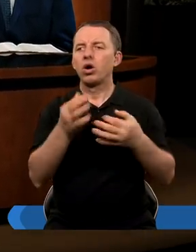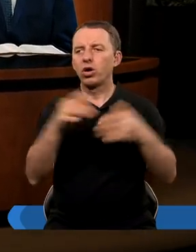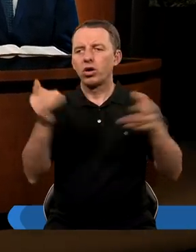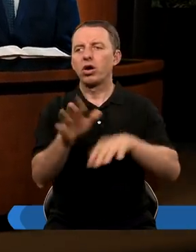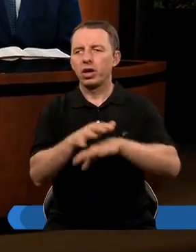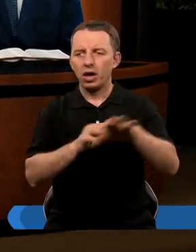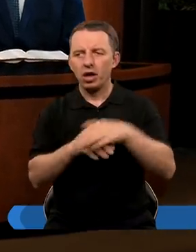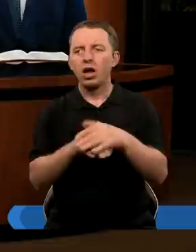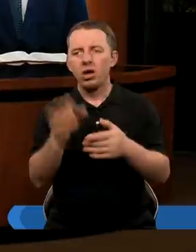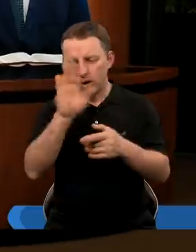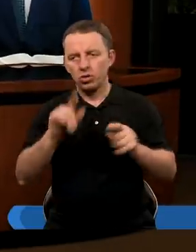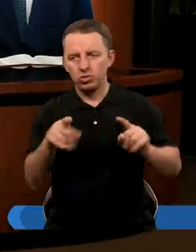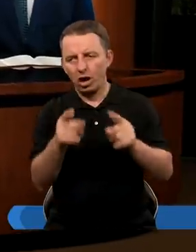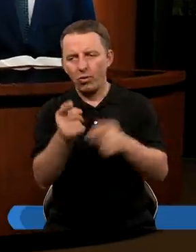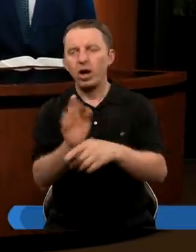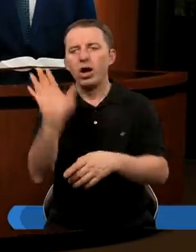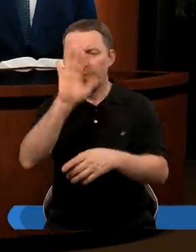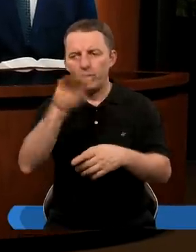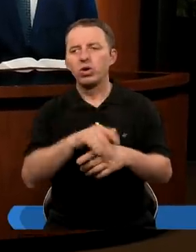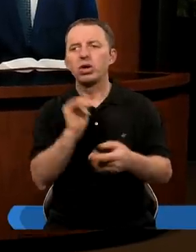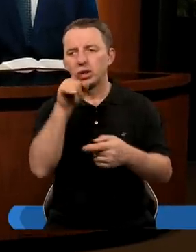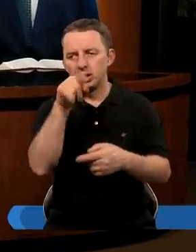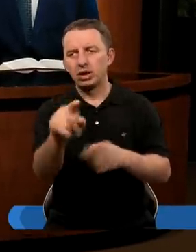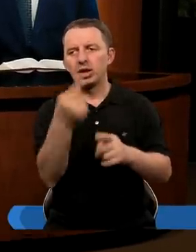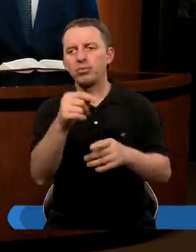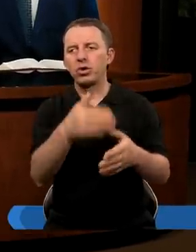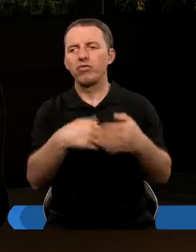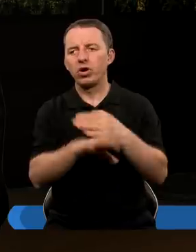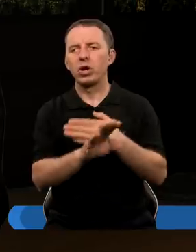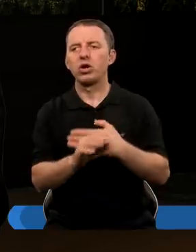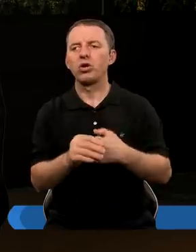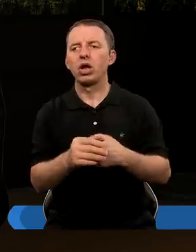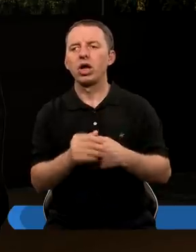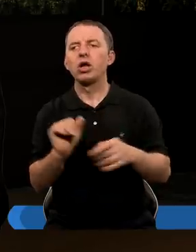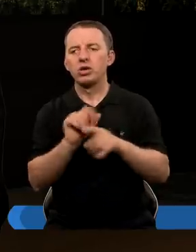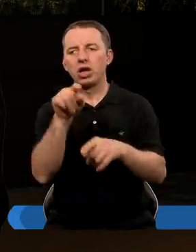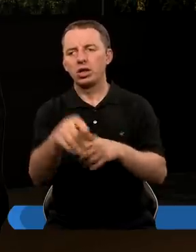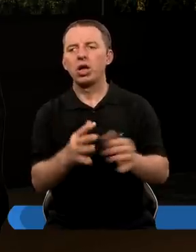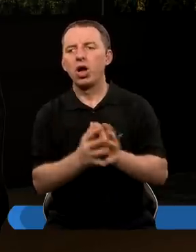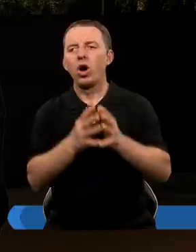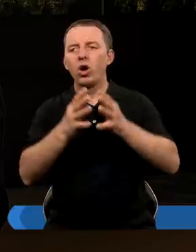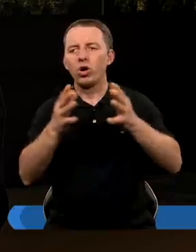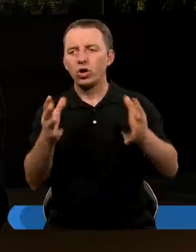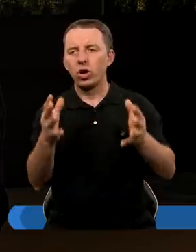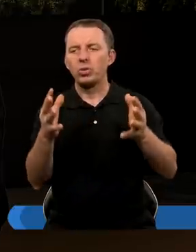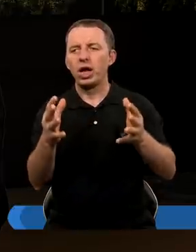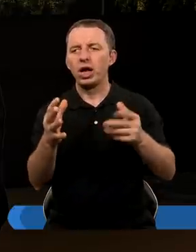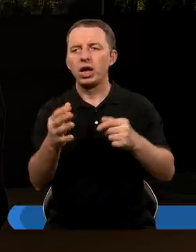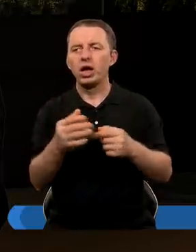ręką, gdzie interweniuje Bóg, ratuje ich stamtąd. No i jest to też ogromne